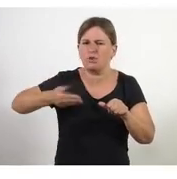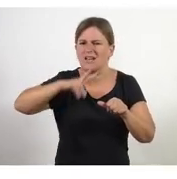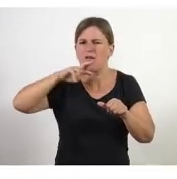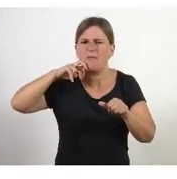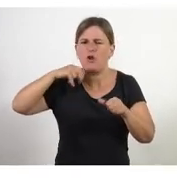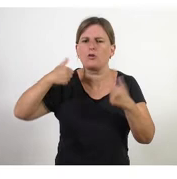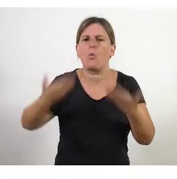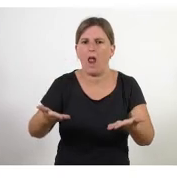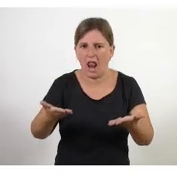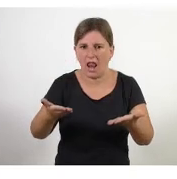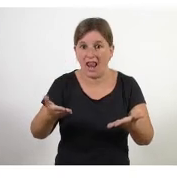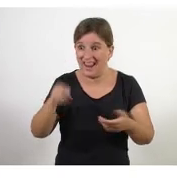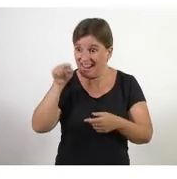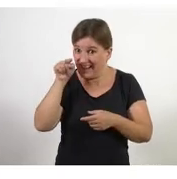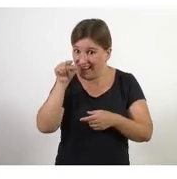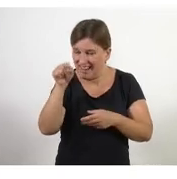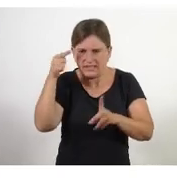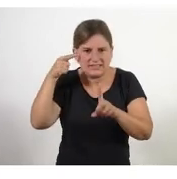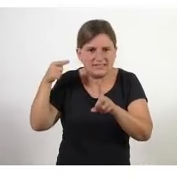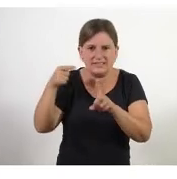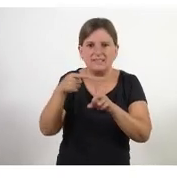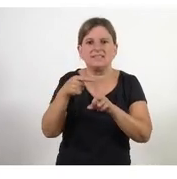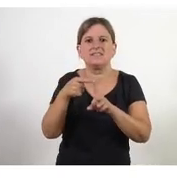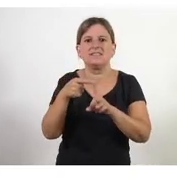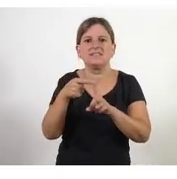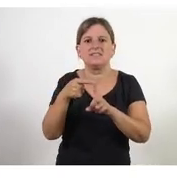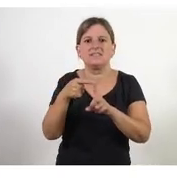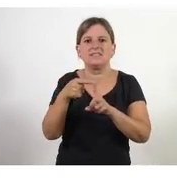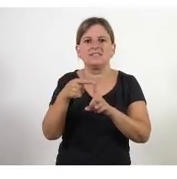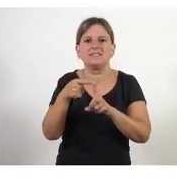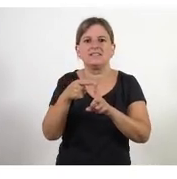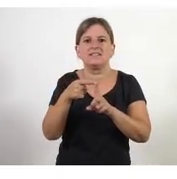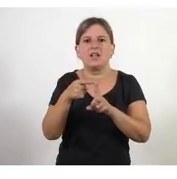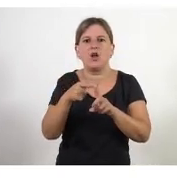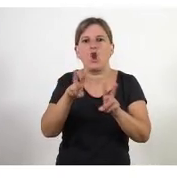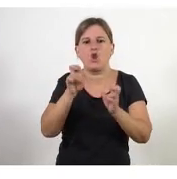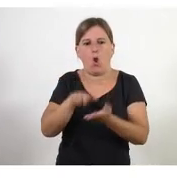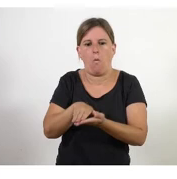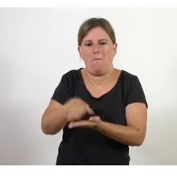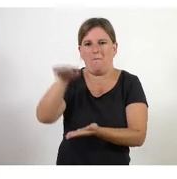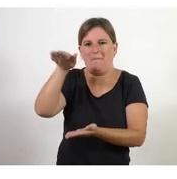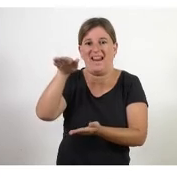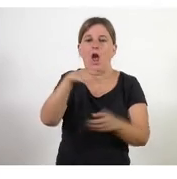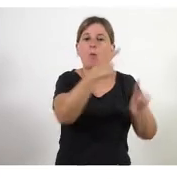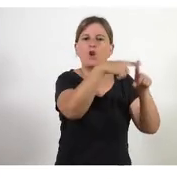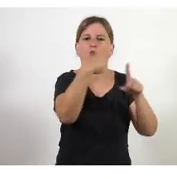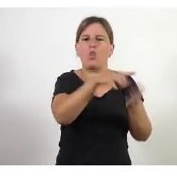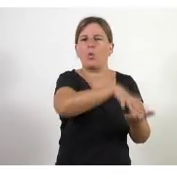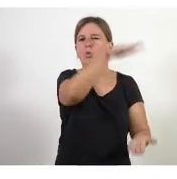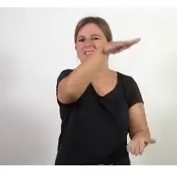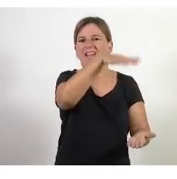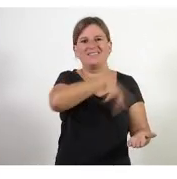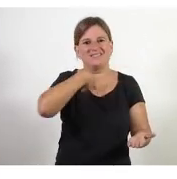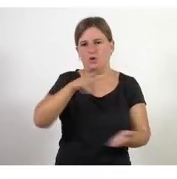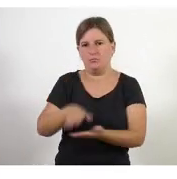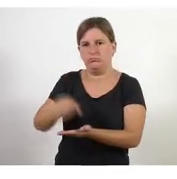i allò s'entra dins d'una pila que ja no és la pila de producte sinó que és la pila